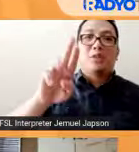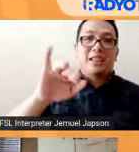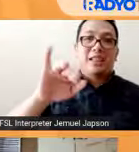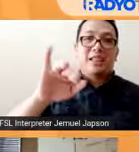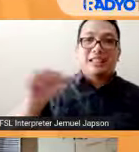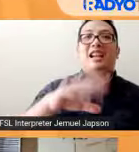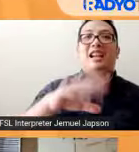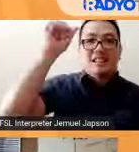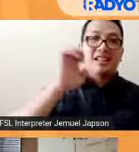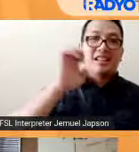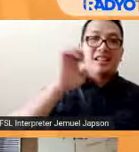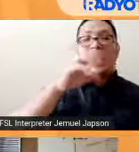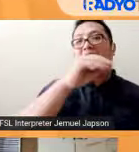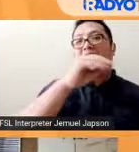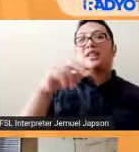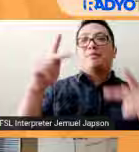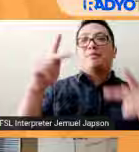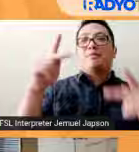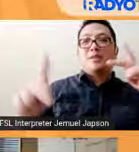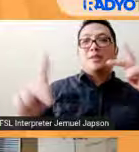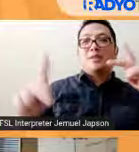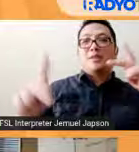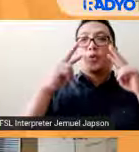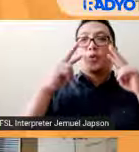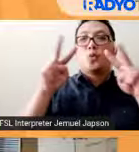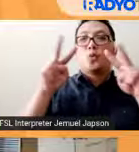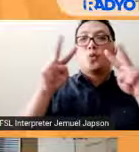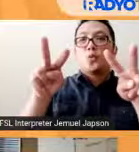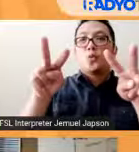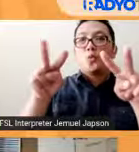nanonood ngayon. Magandang magandang hapan sa inyo lahat.